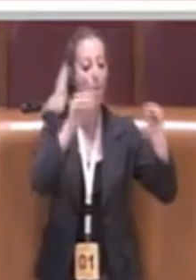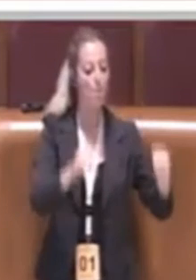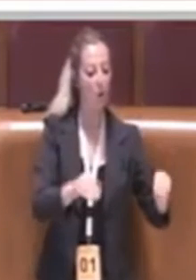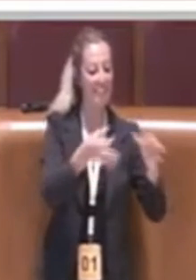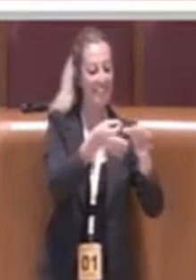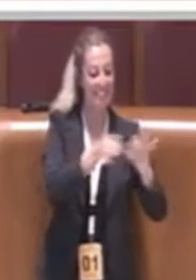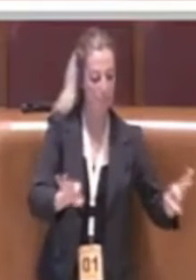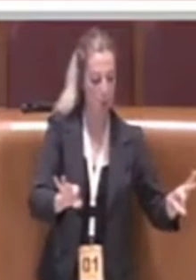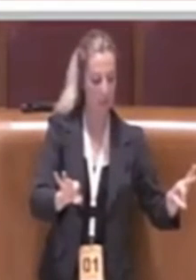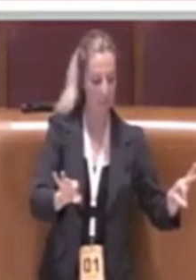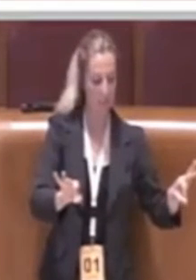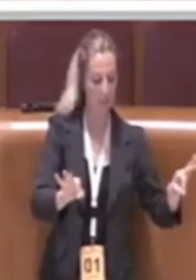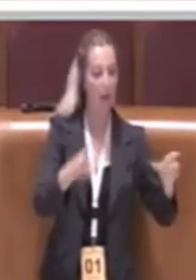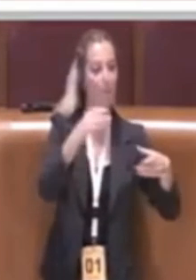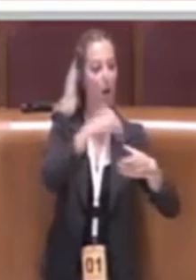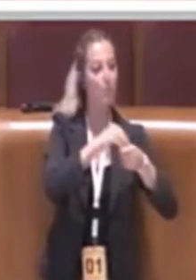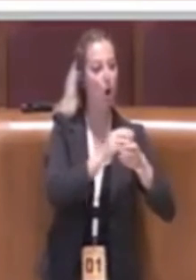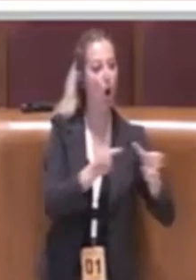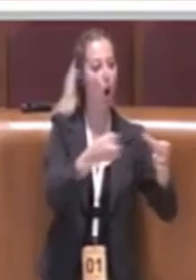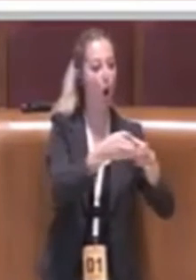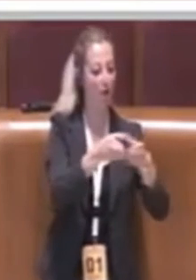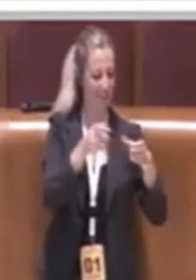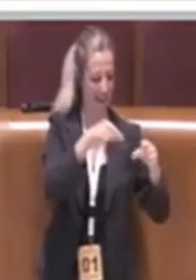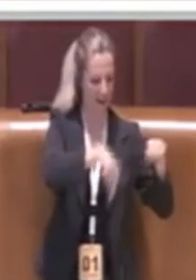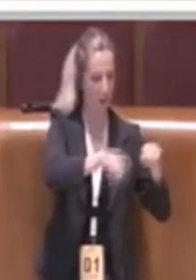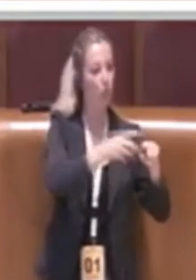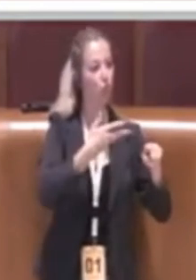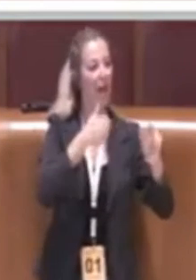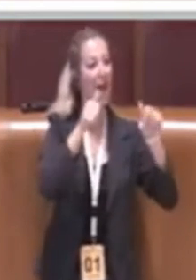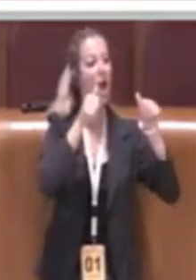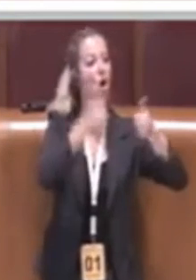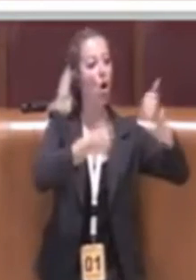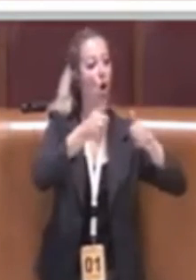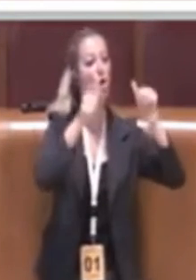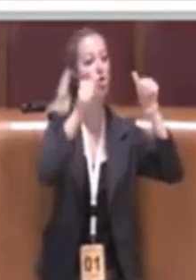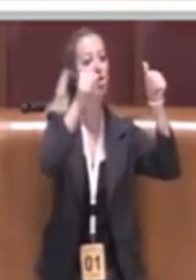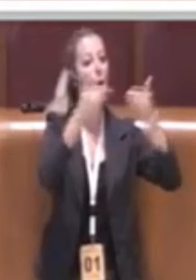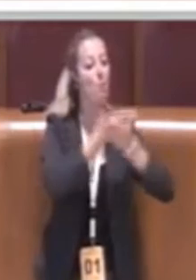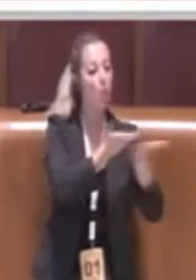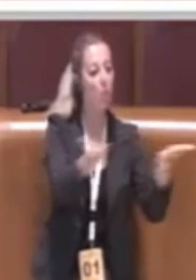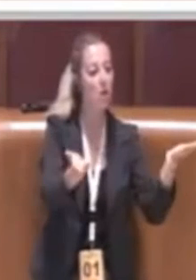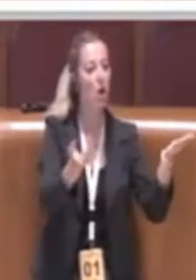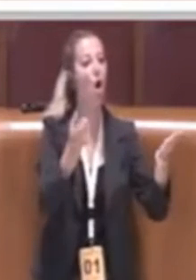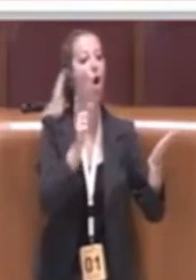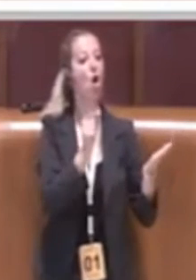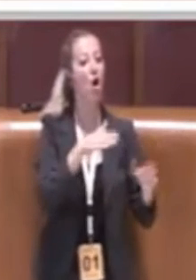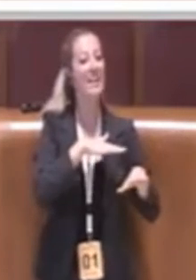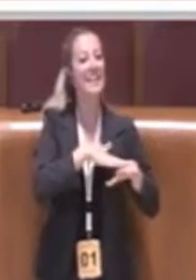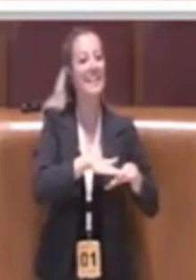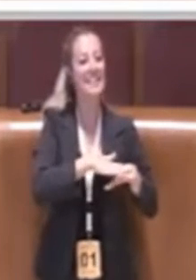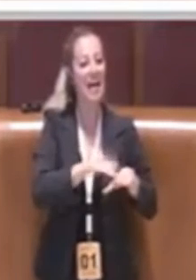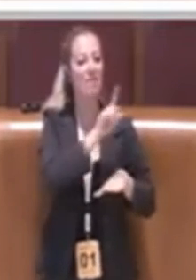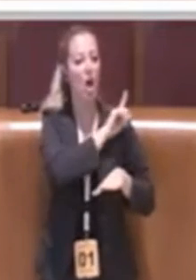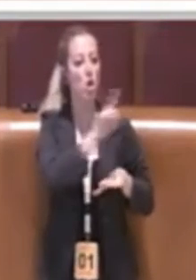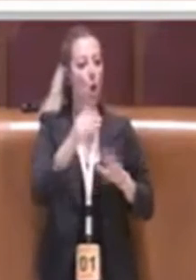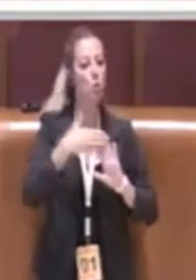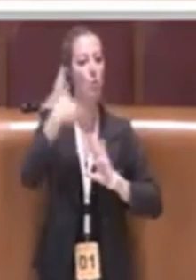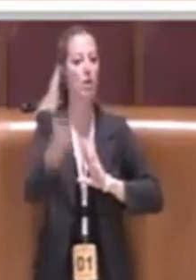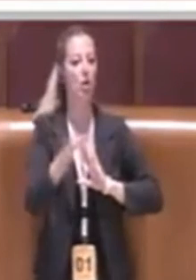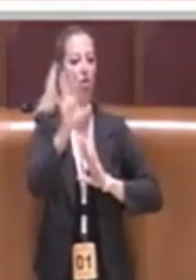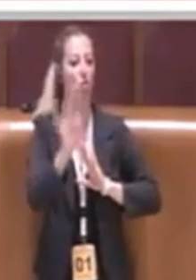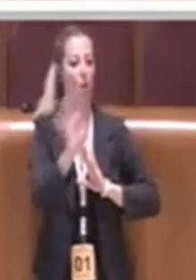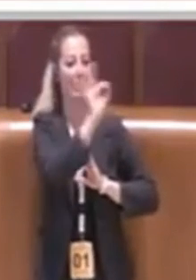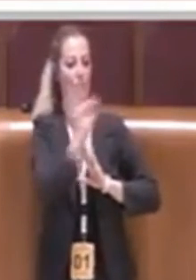dotazione organica attraverso concorsi pubblici con riserva non superiore al 50%.